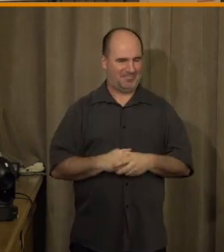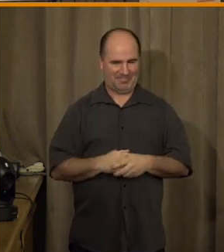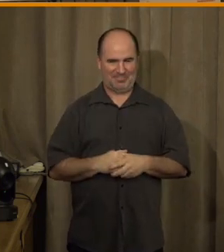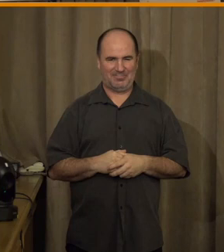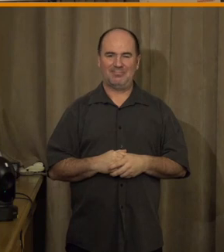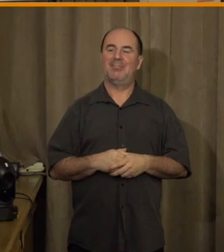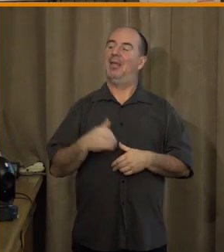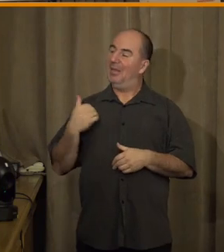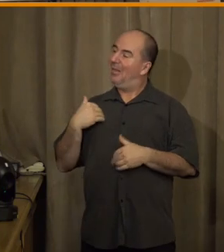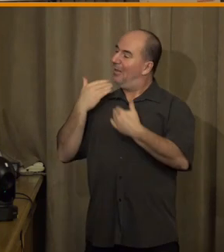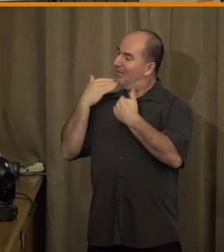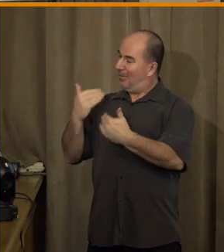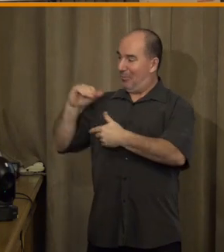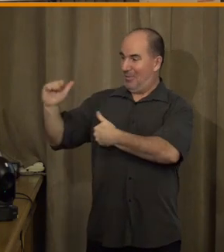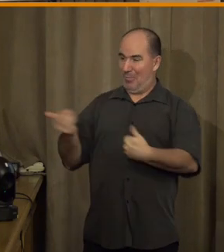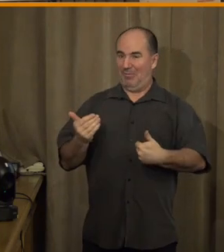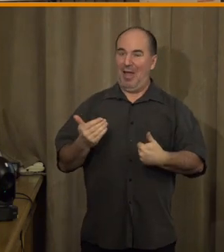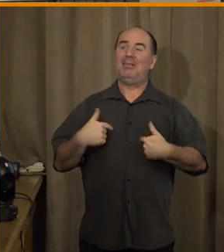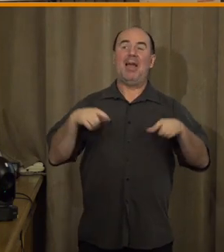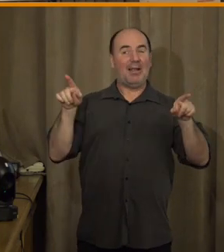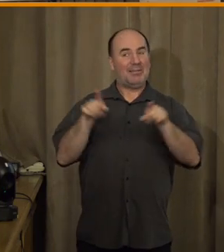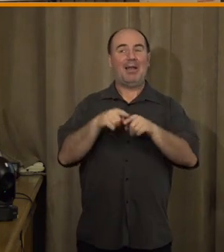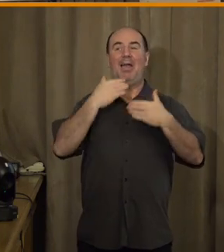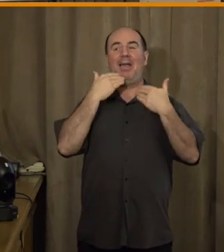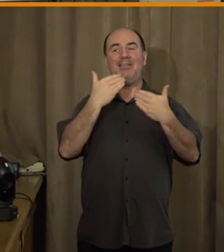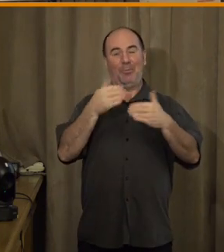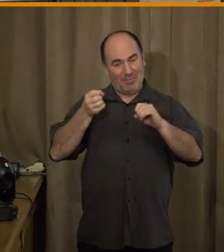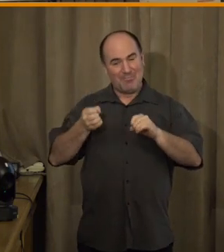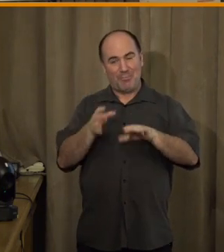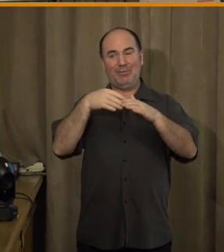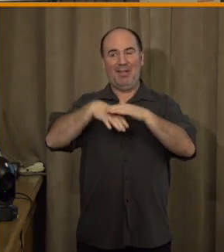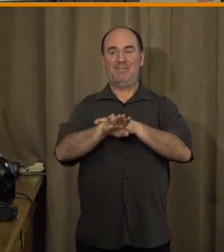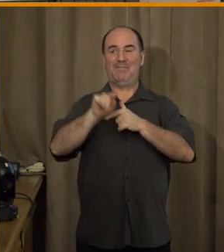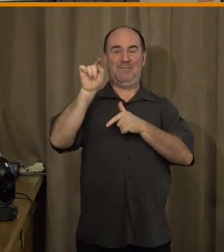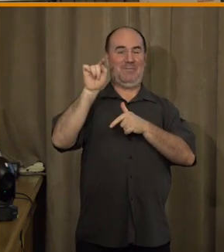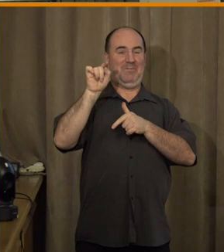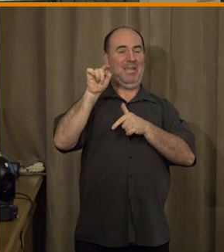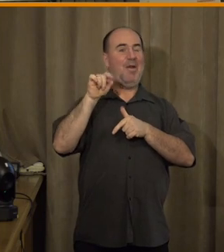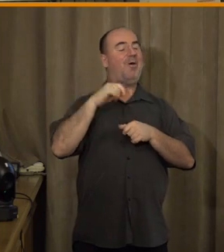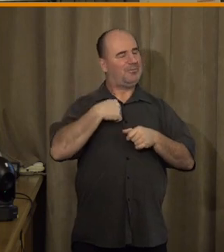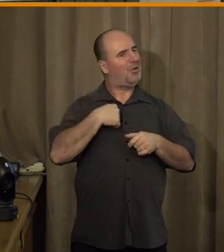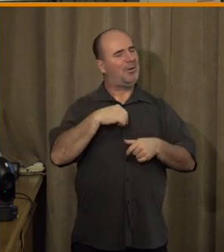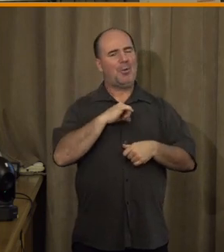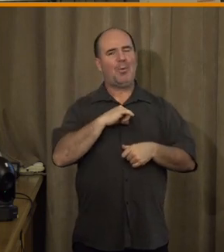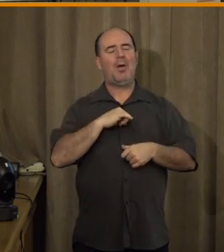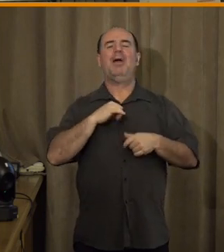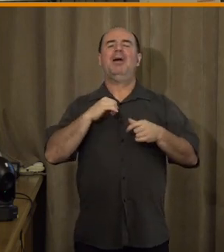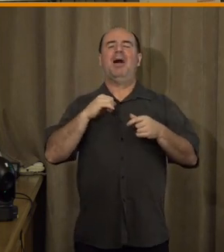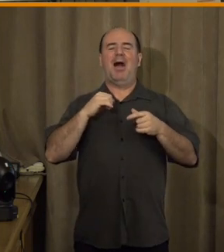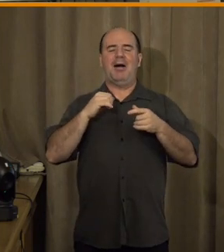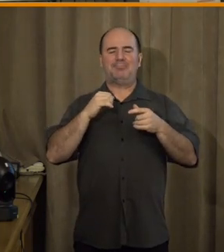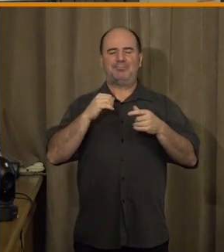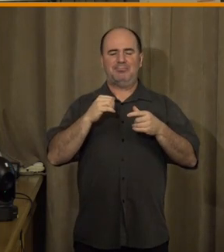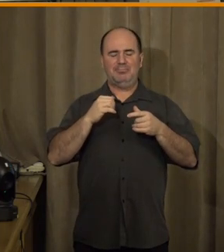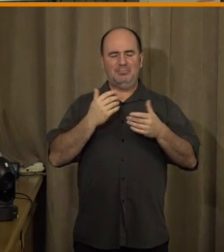Děkuji za pozvání a děkuji mi i za tohleto video, že jste na začátku pustili, protože myslím, že nám to hodně usnadní nějaké přemýšlení